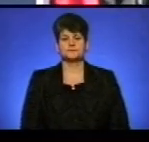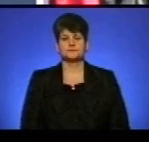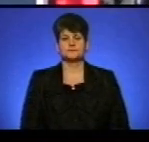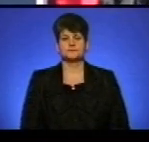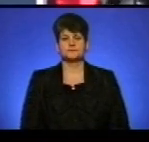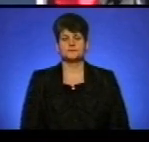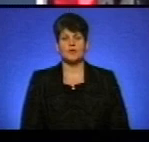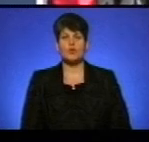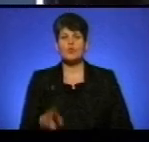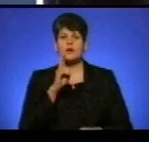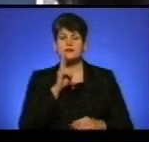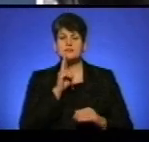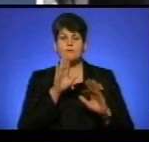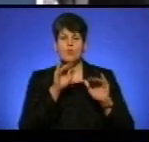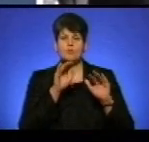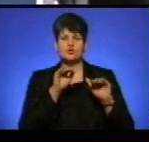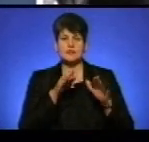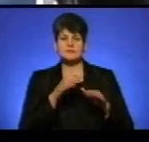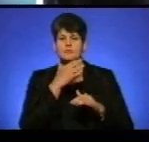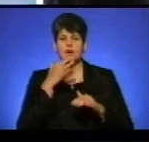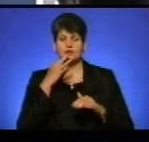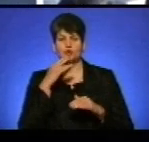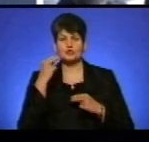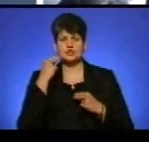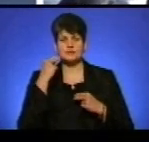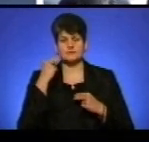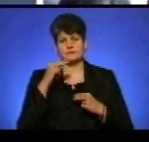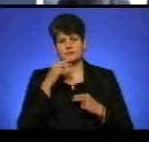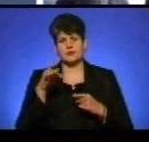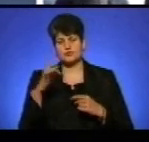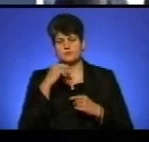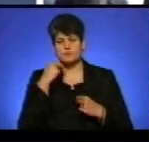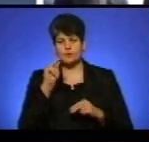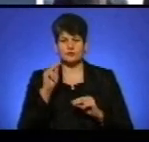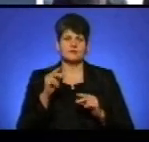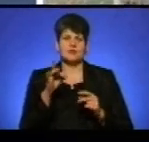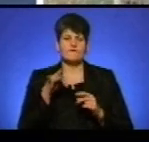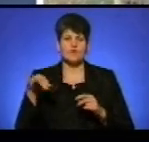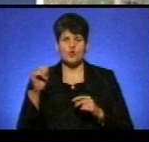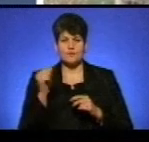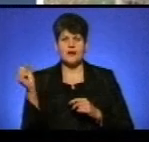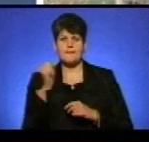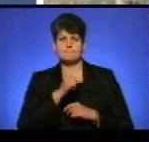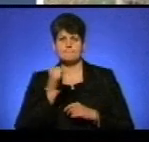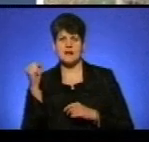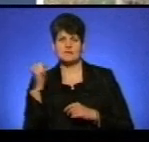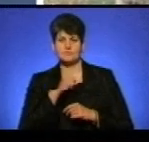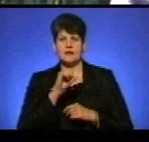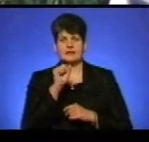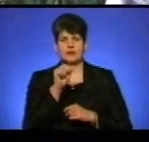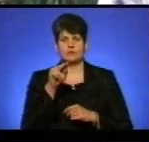У Кременці попрощалися з багаторазовим чемпіоном України, Європи та світу з армреслінгу Андрієм Пушкарем.